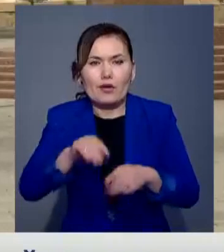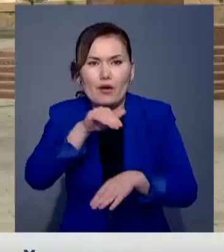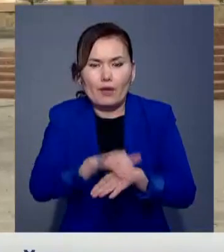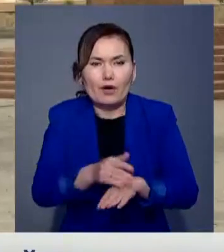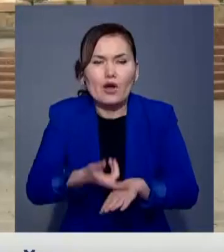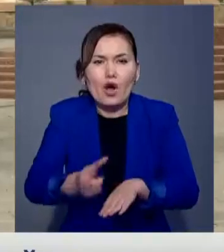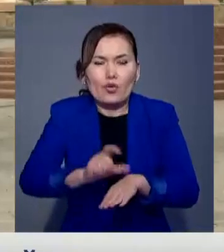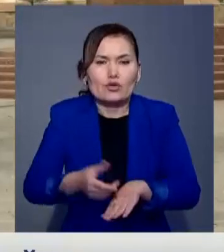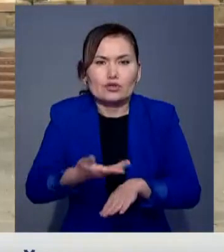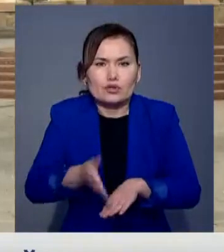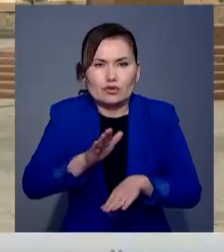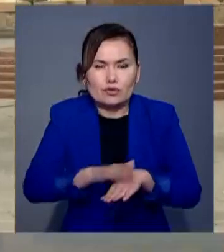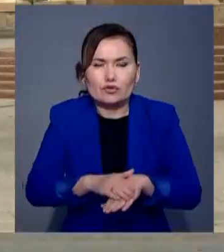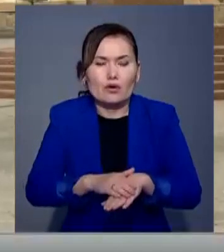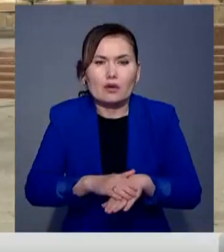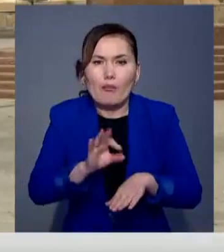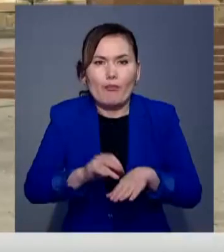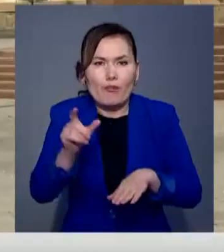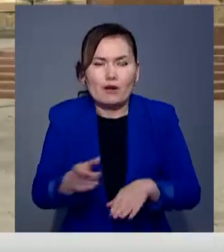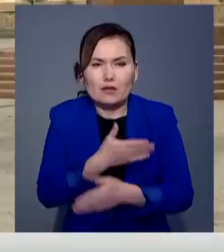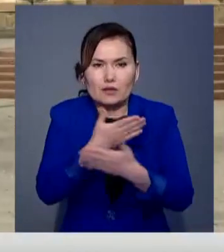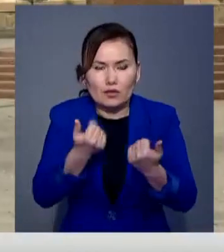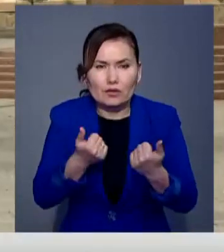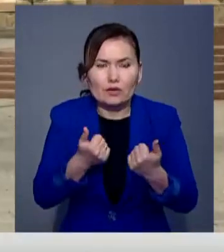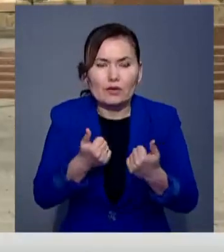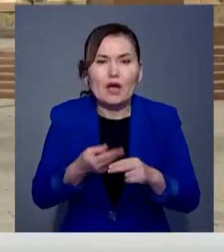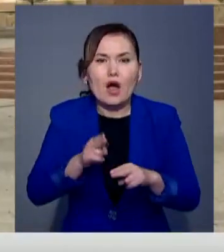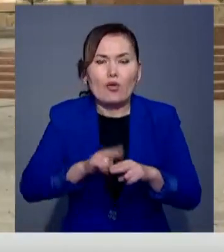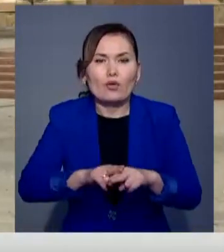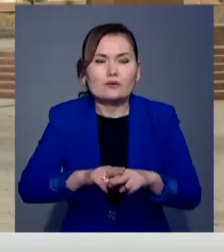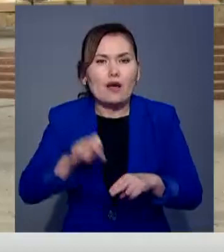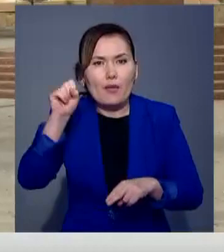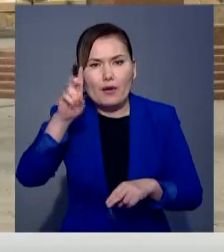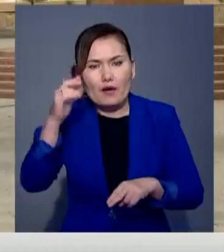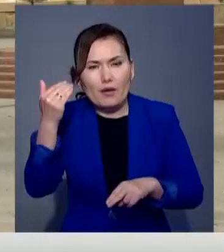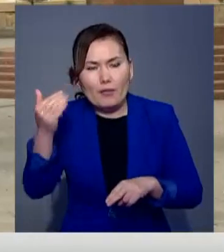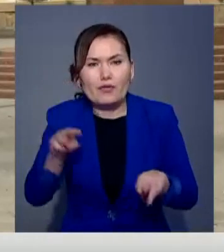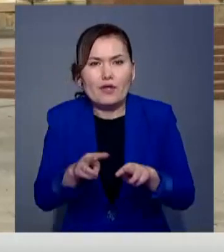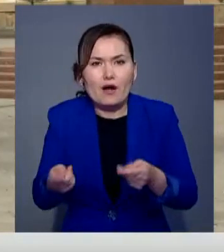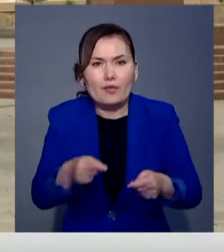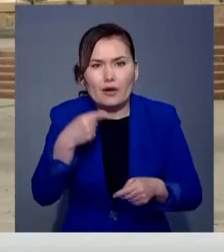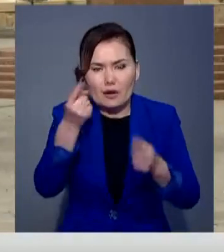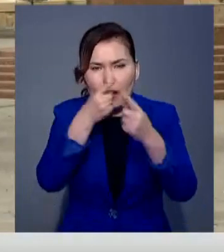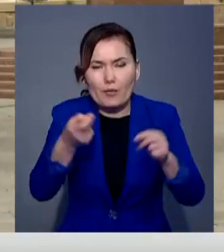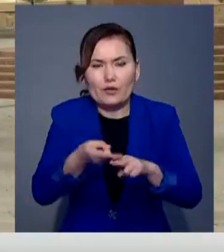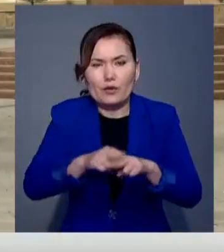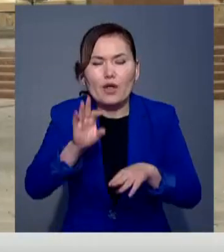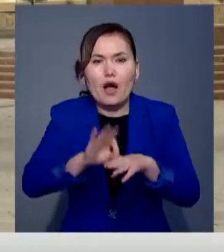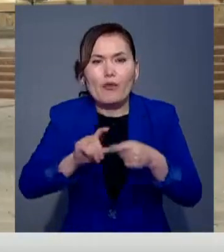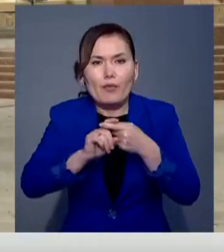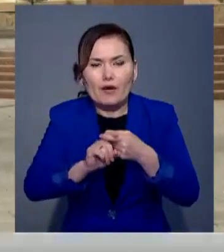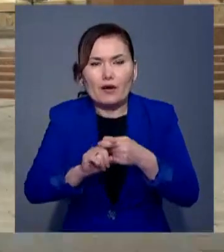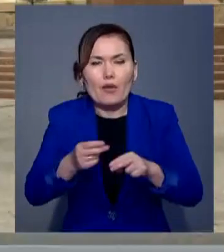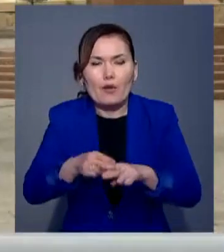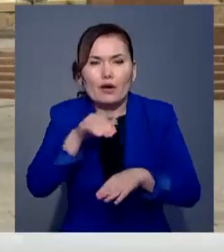ауыр қалды жатқандар жоқ. Күні кеше ғана жергілікті беріп, коронавирус жұқтырған науқастар үшін ташкен